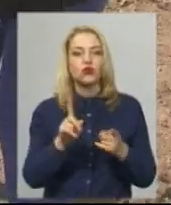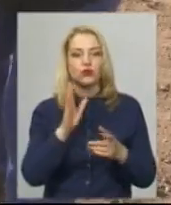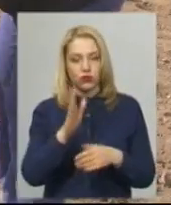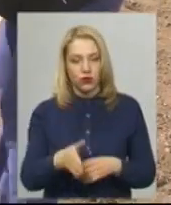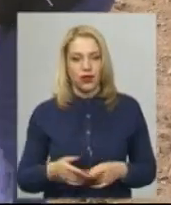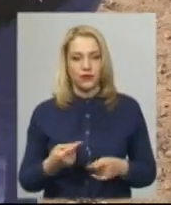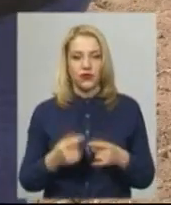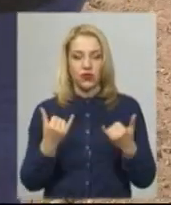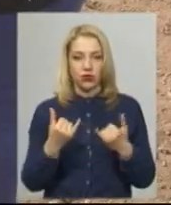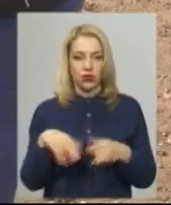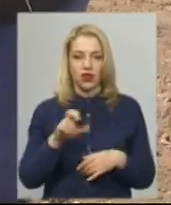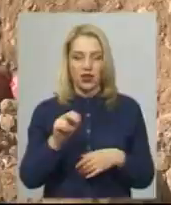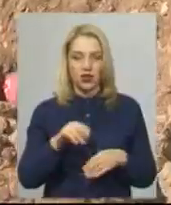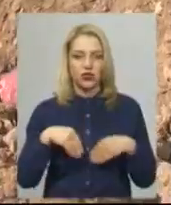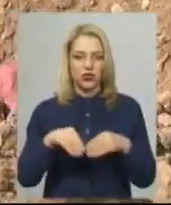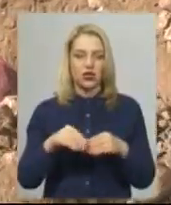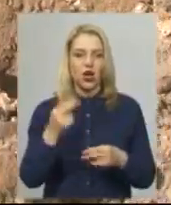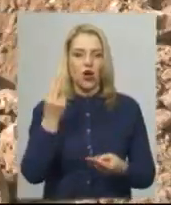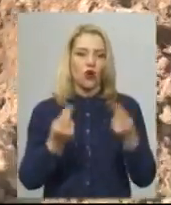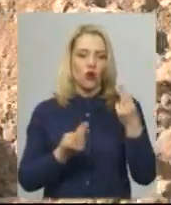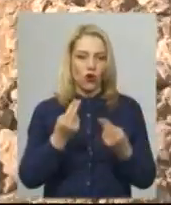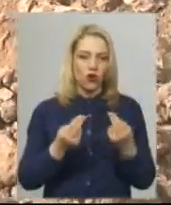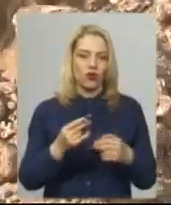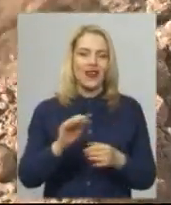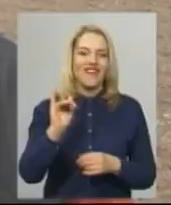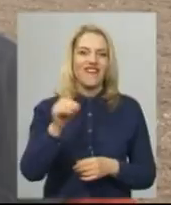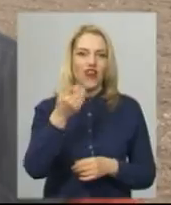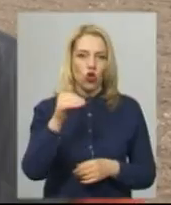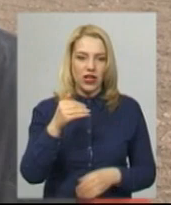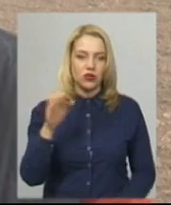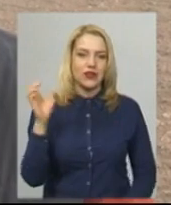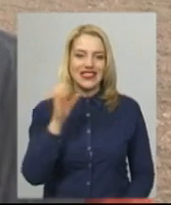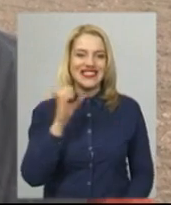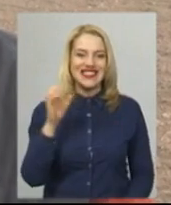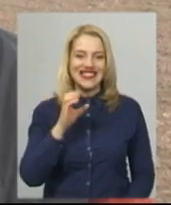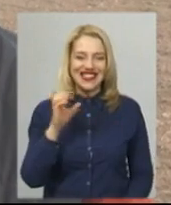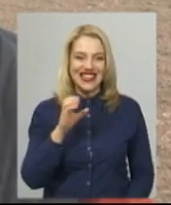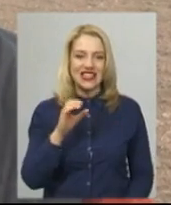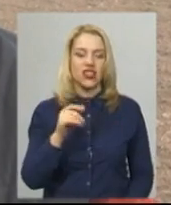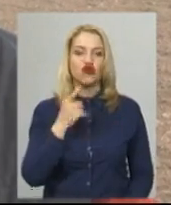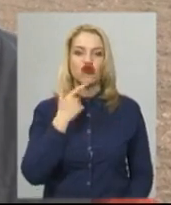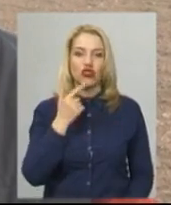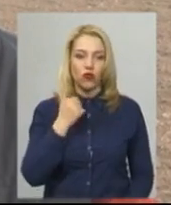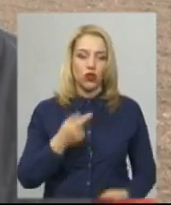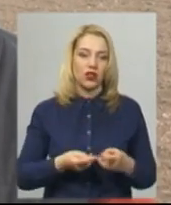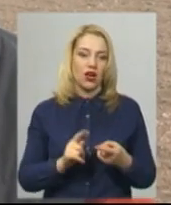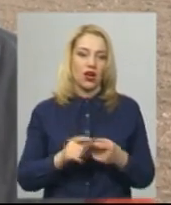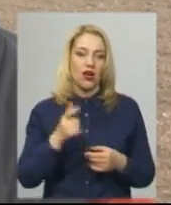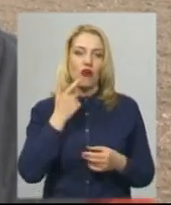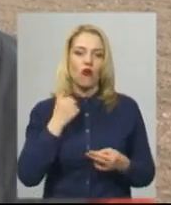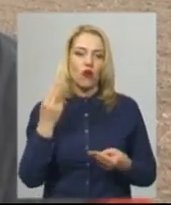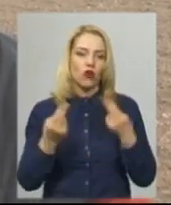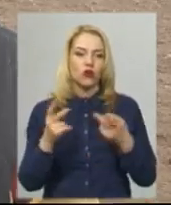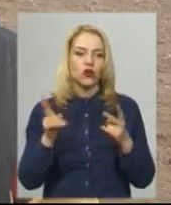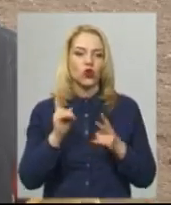Сьогодні дачниці саджають кольорову картоплю фіолету, у синю, червону. Кольорово, ну, що вона цієї ракові клітинки буває, сахарний